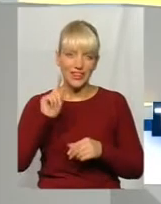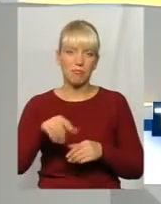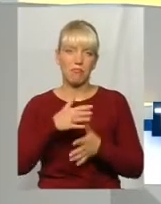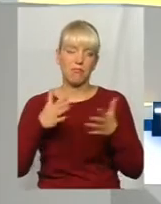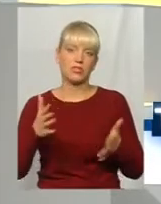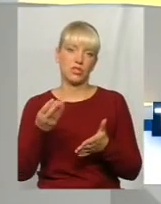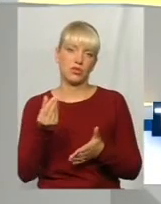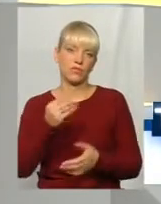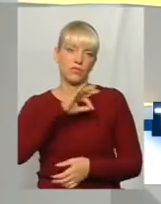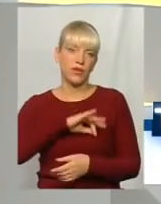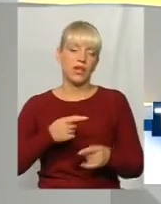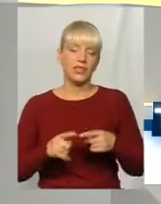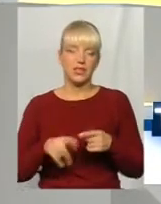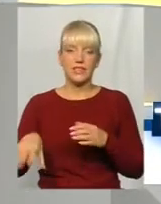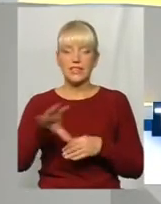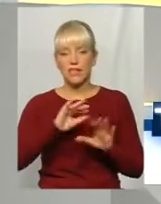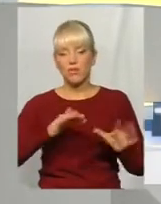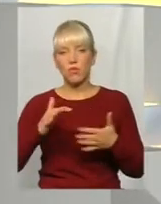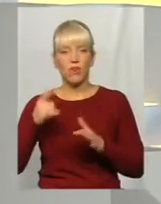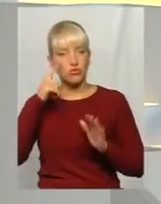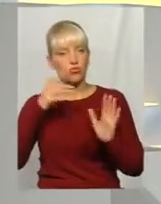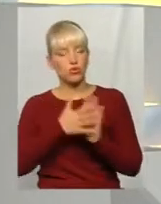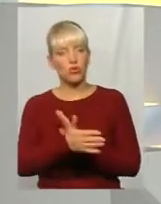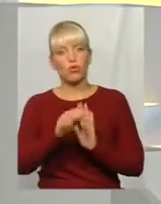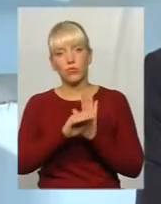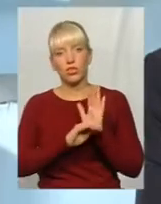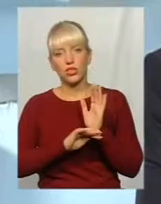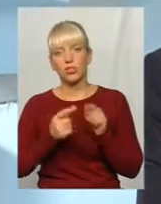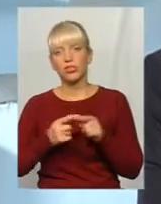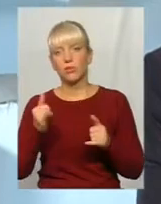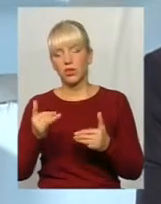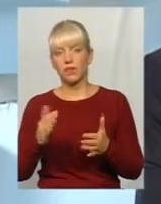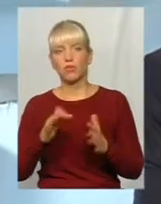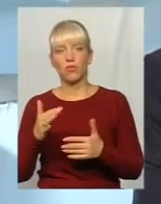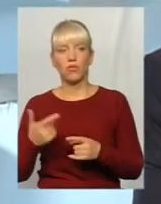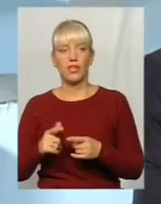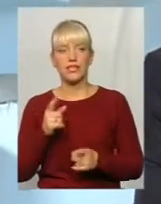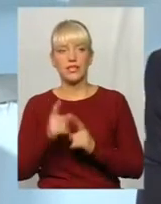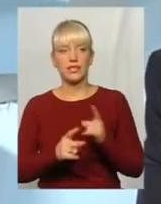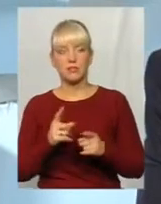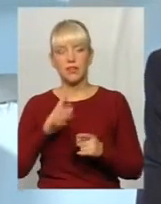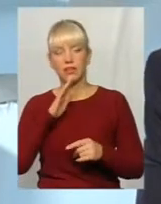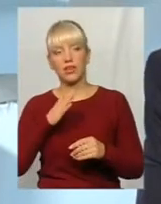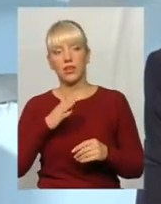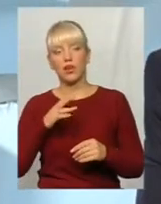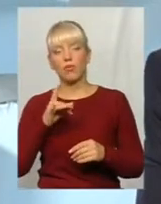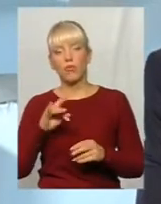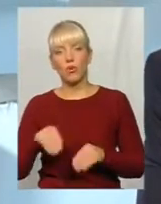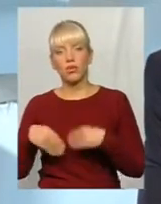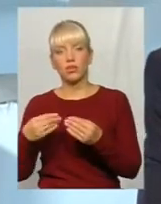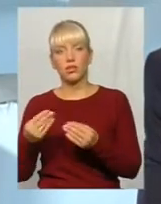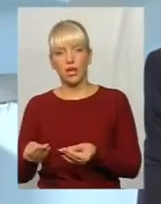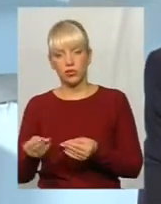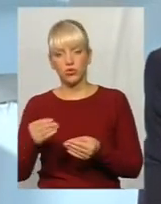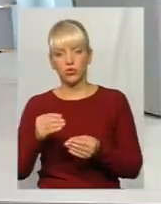прозорому режимі. Власне, для цього потрібно ще прийняти деякі зміни до нашого положення про здачу комунального майна в оренду.